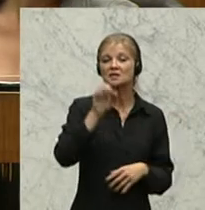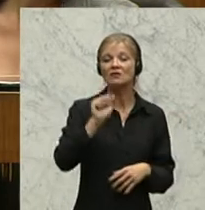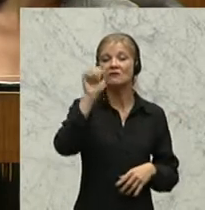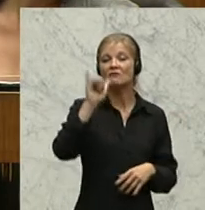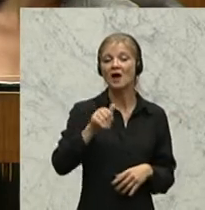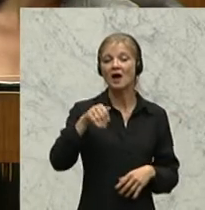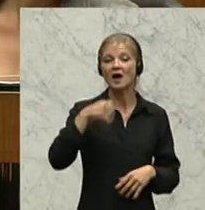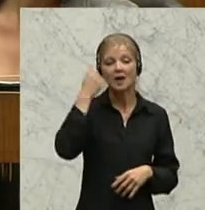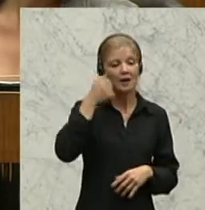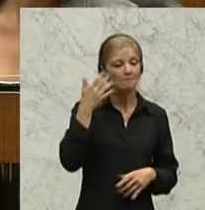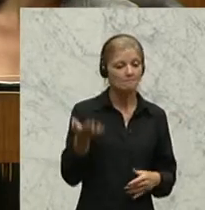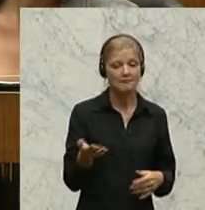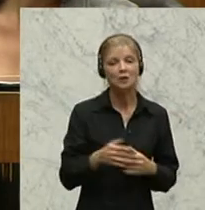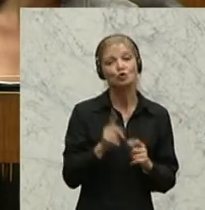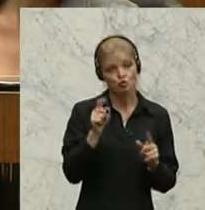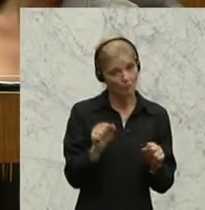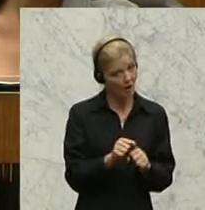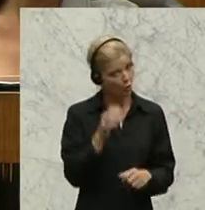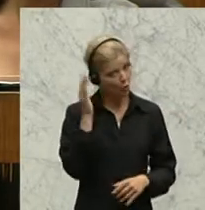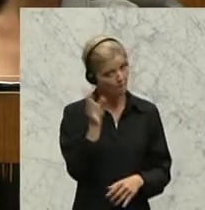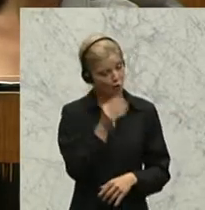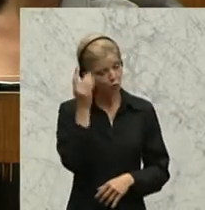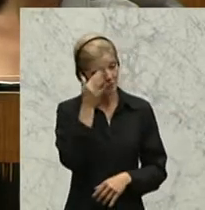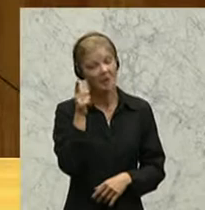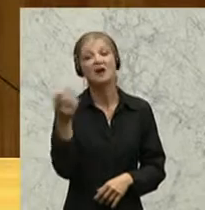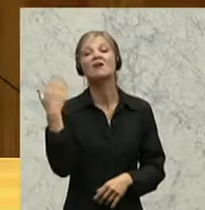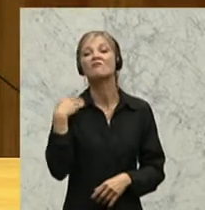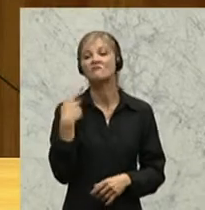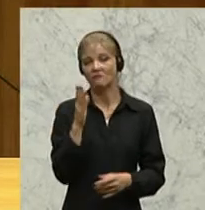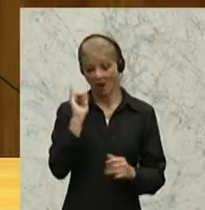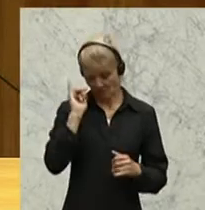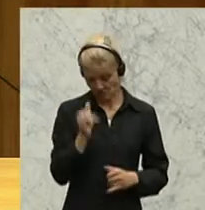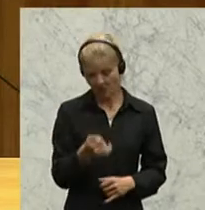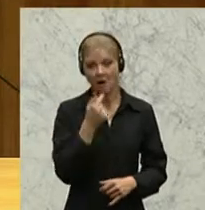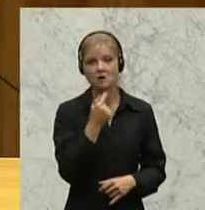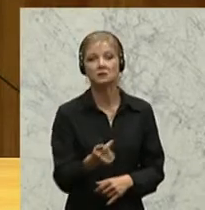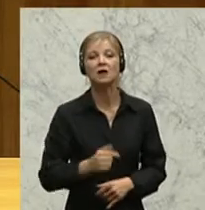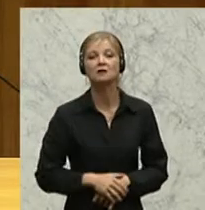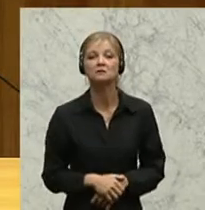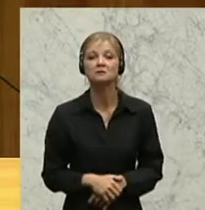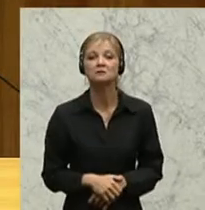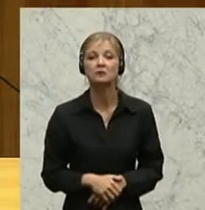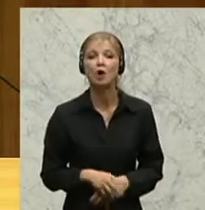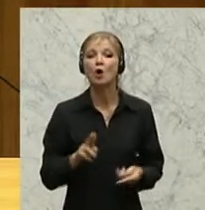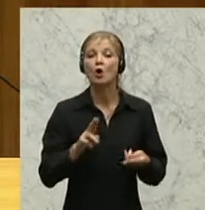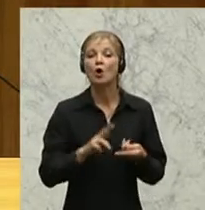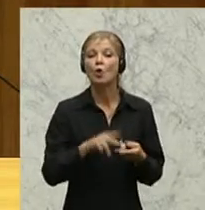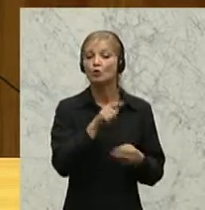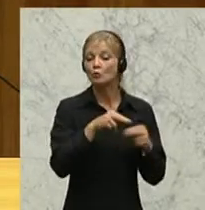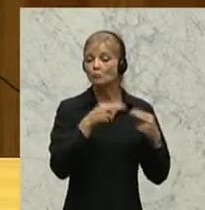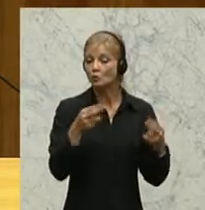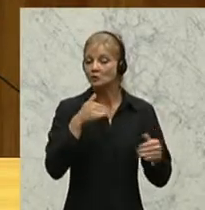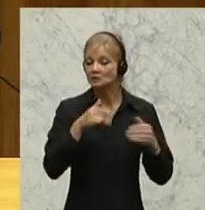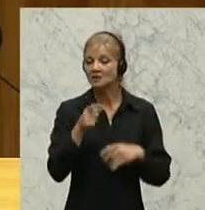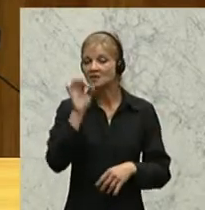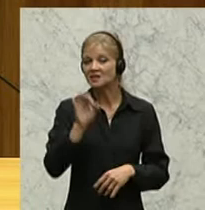ein Bundesminister Feimann hat sehr wohl zugestimmt und hat angeordnet, dass nicht kontrolliert wird.